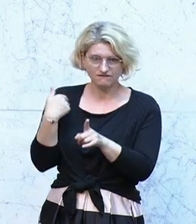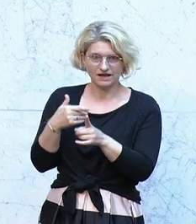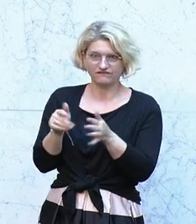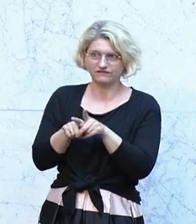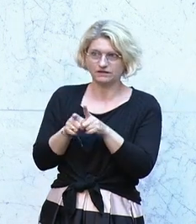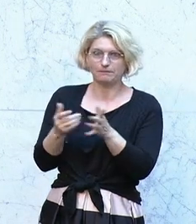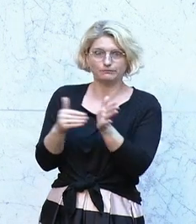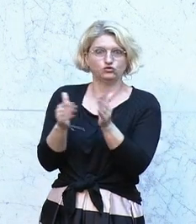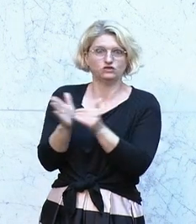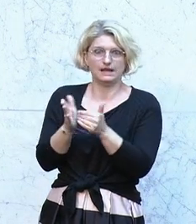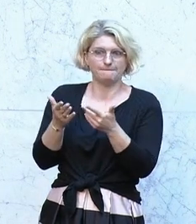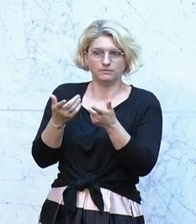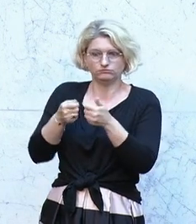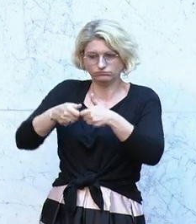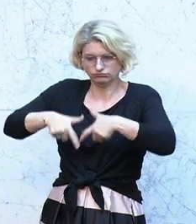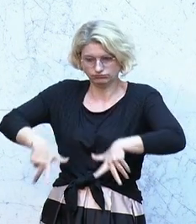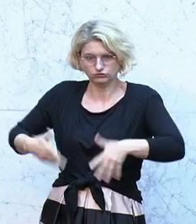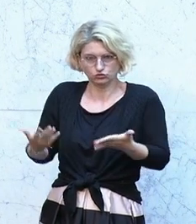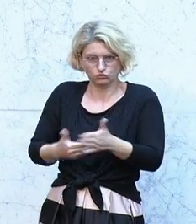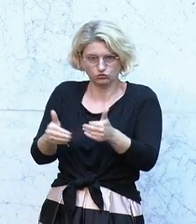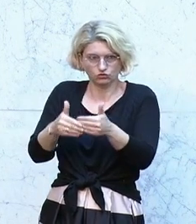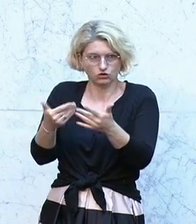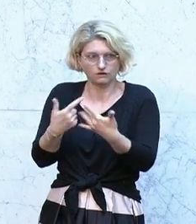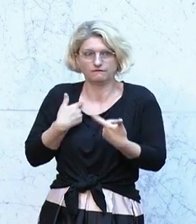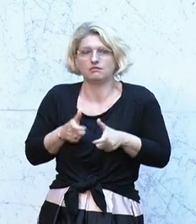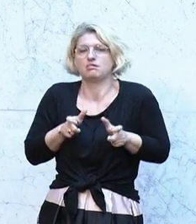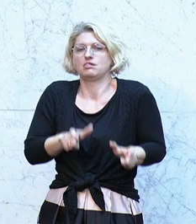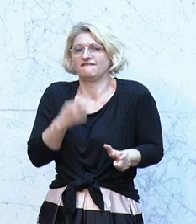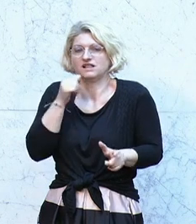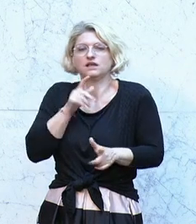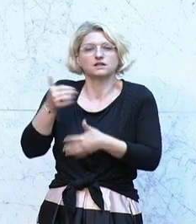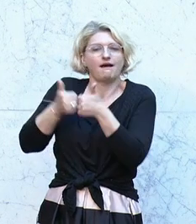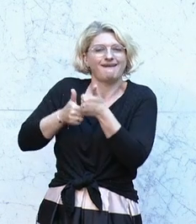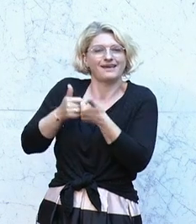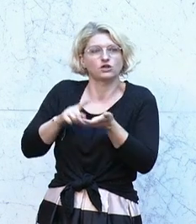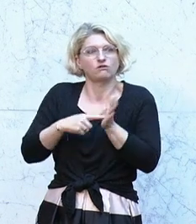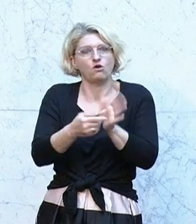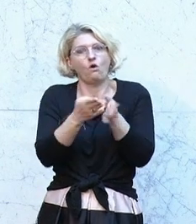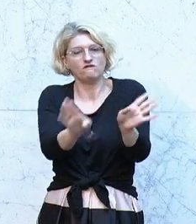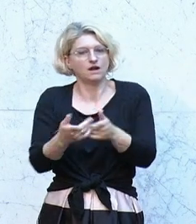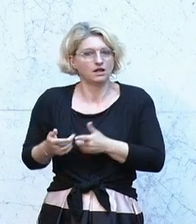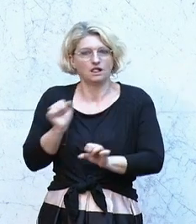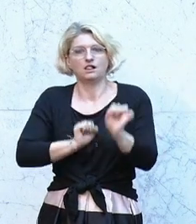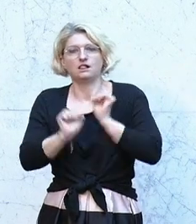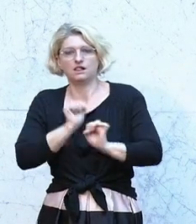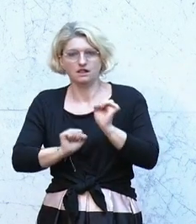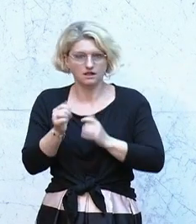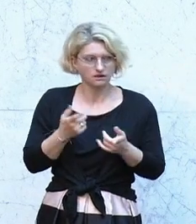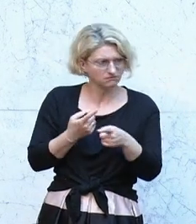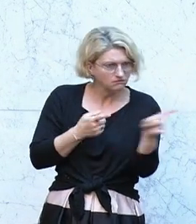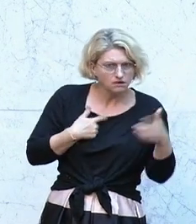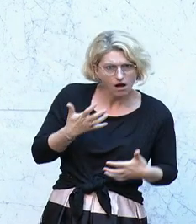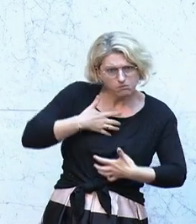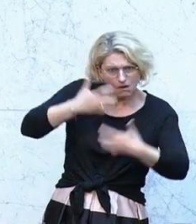Bilanzen öffentlich gemacht werden. Wie groß war die Empörung, als bekannt wurde, dass